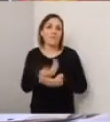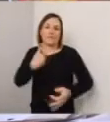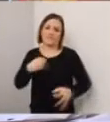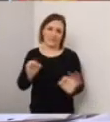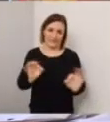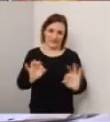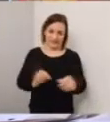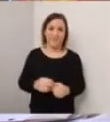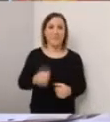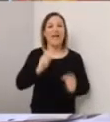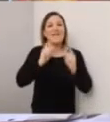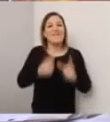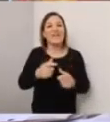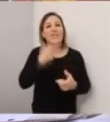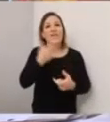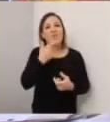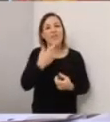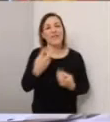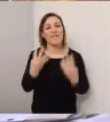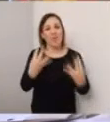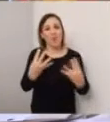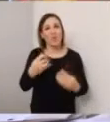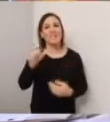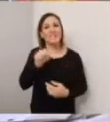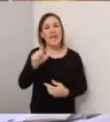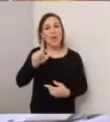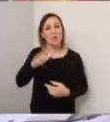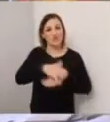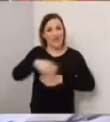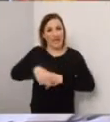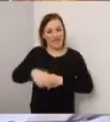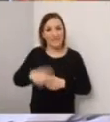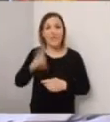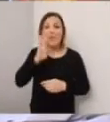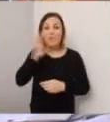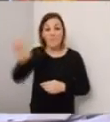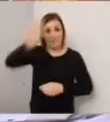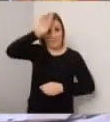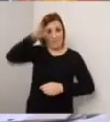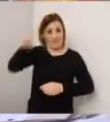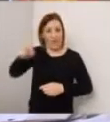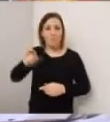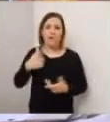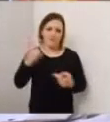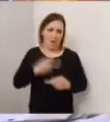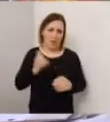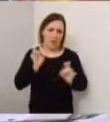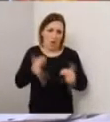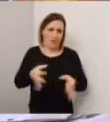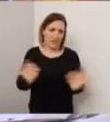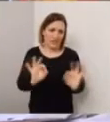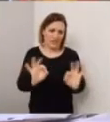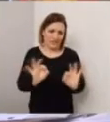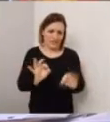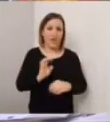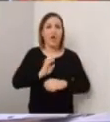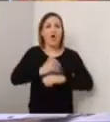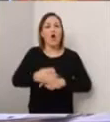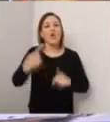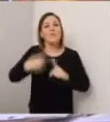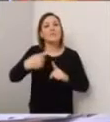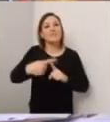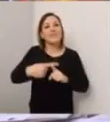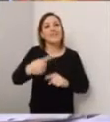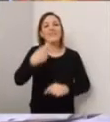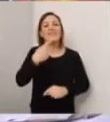sulla rivendita di frutta e verdura di Santa Lucia e ho detto che l'esercente non ha nulla a che vedere con il caso